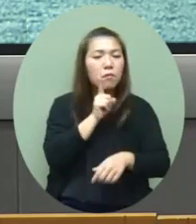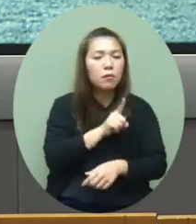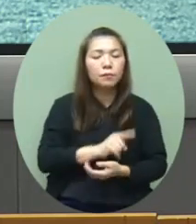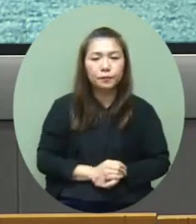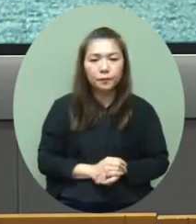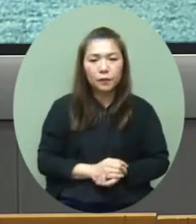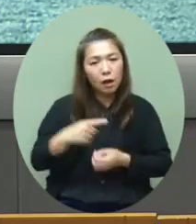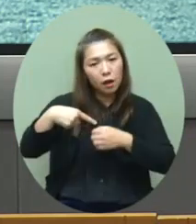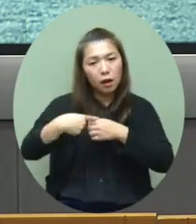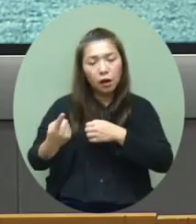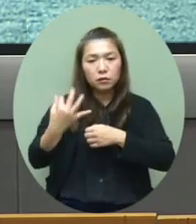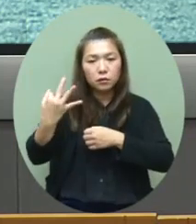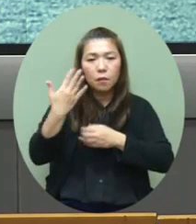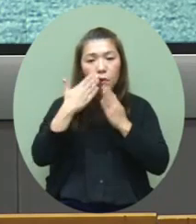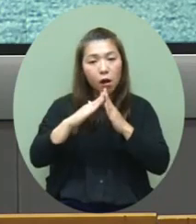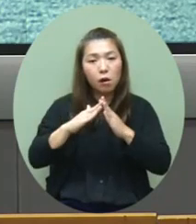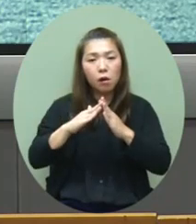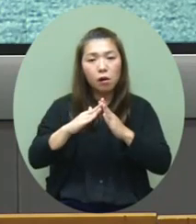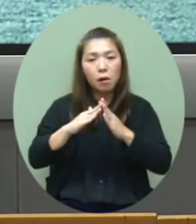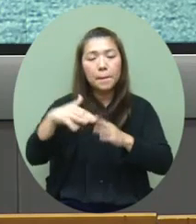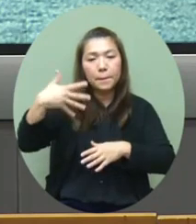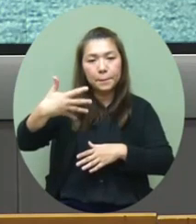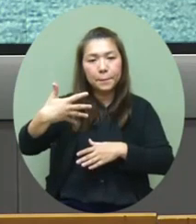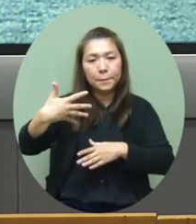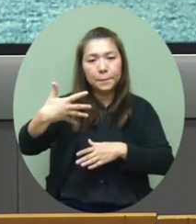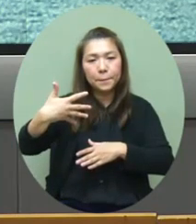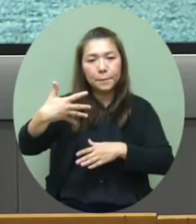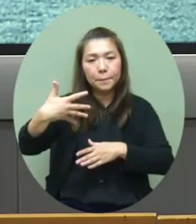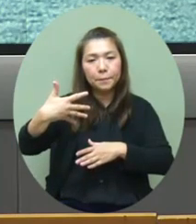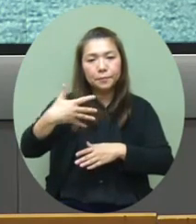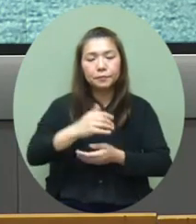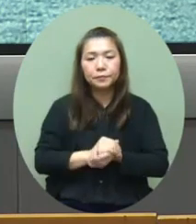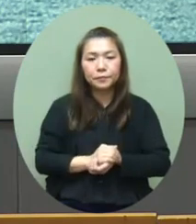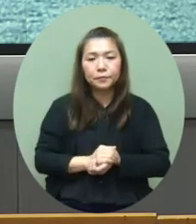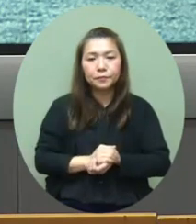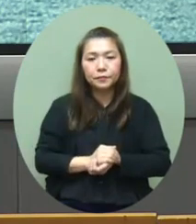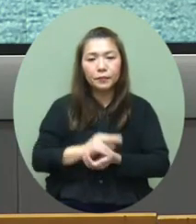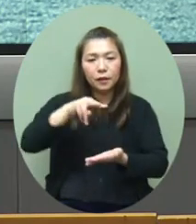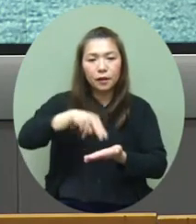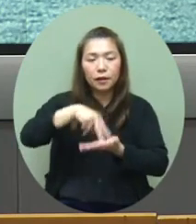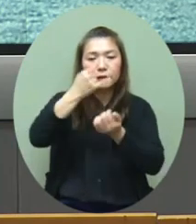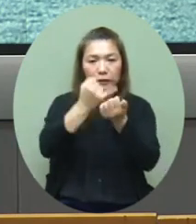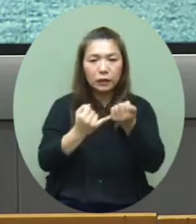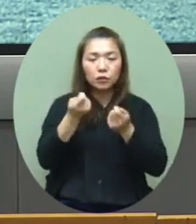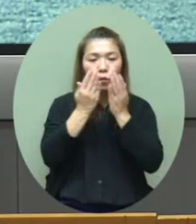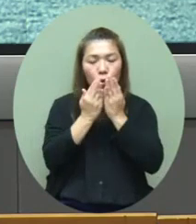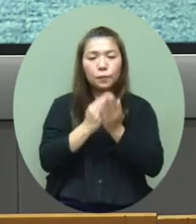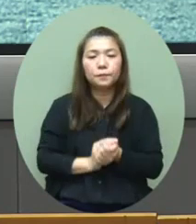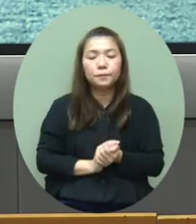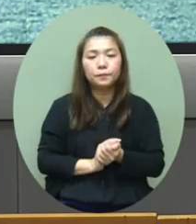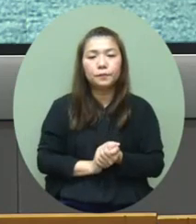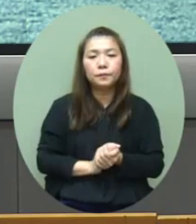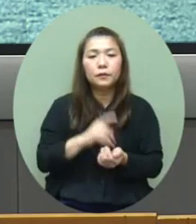另外其他三间就是五顺哲立贸生小学在